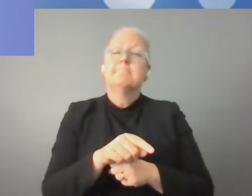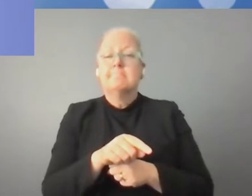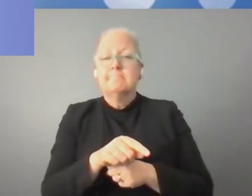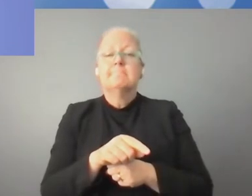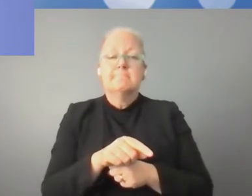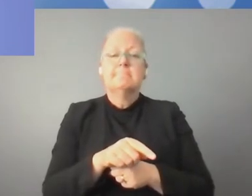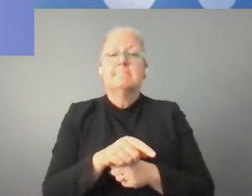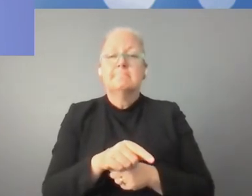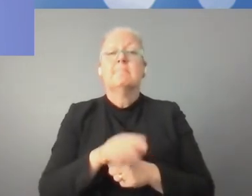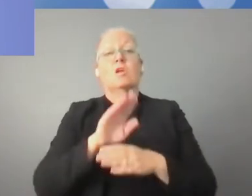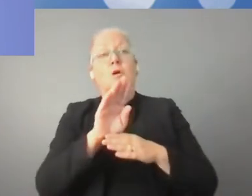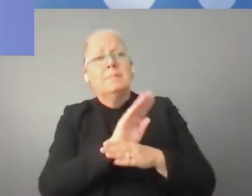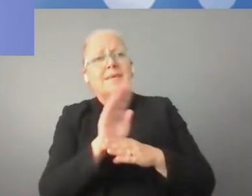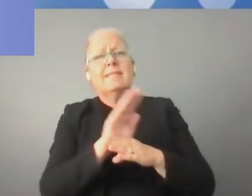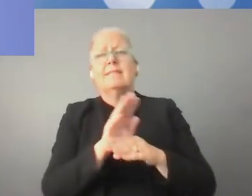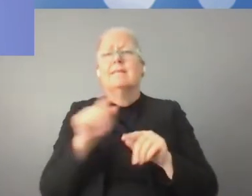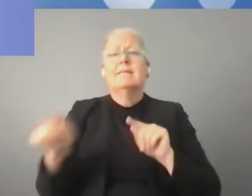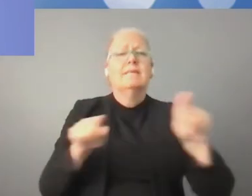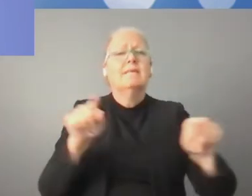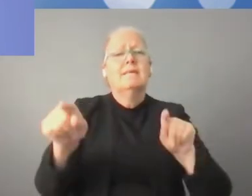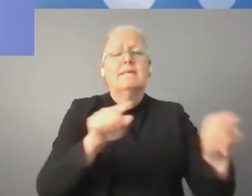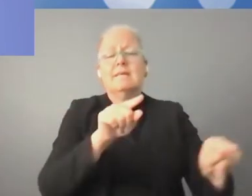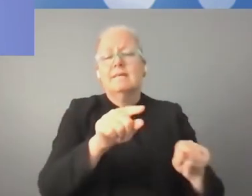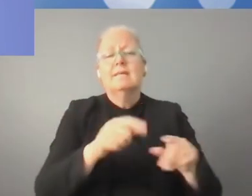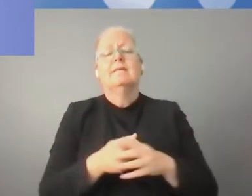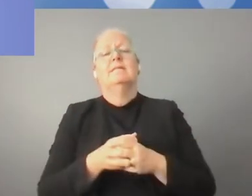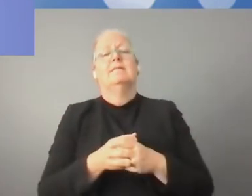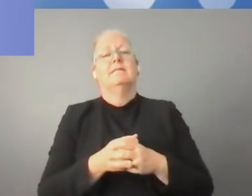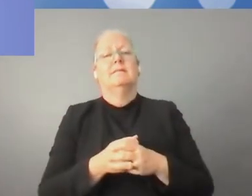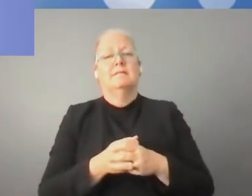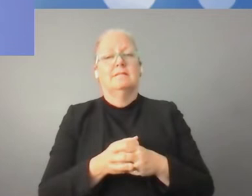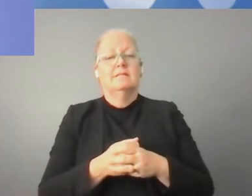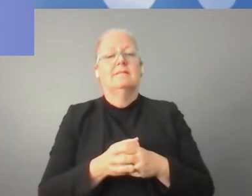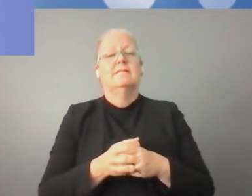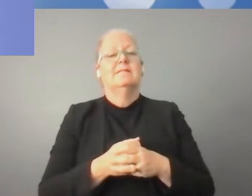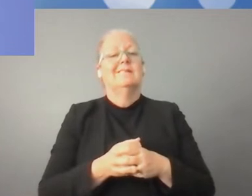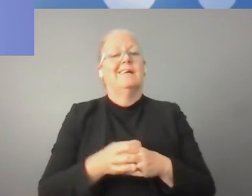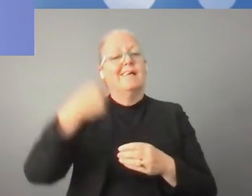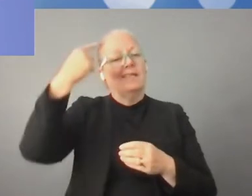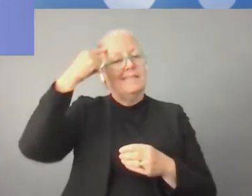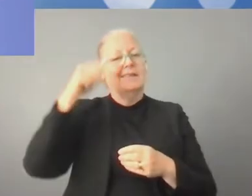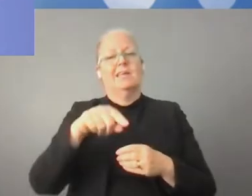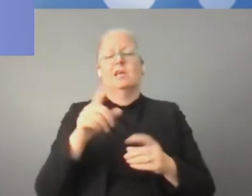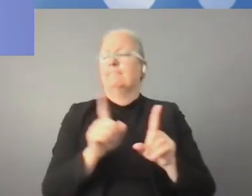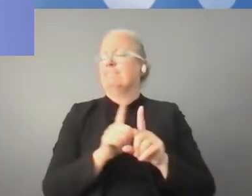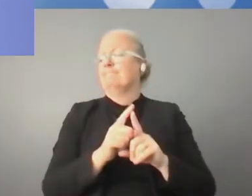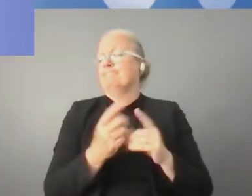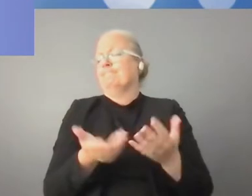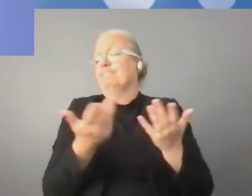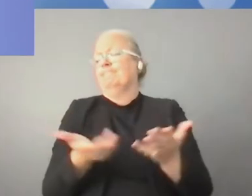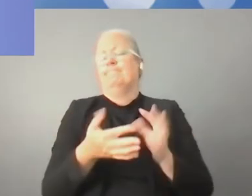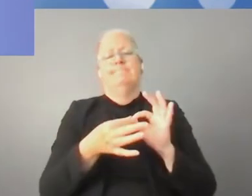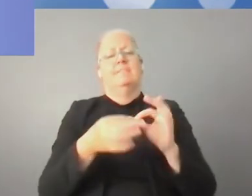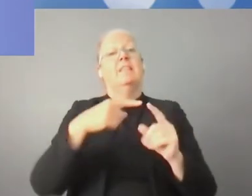jeszcze bardziej niszczące, gdyby nasi przedsiębiorcy nie byli w stanie wykorzystywać pewnych